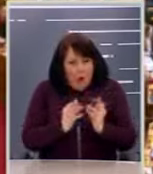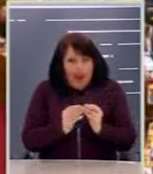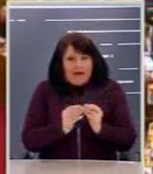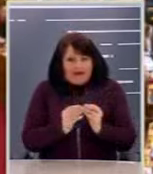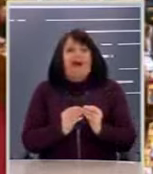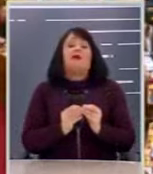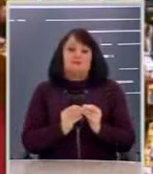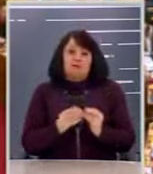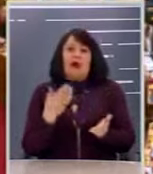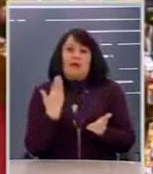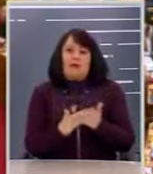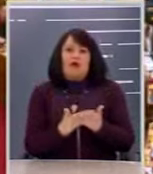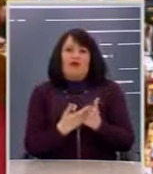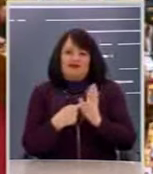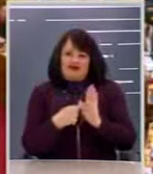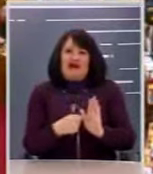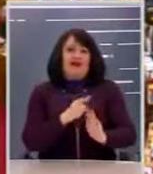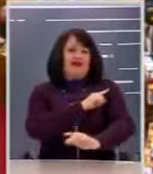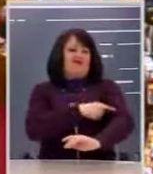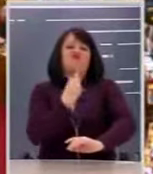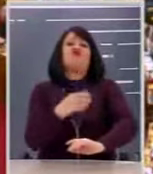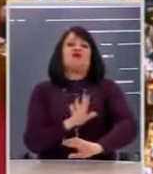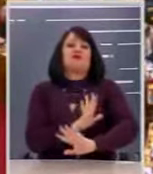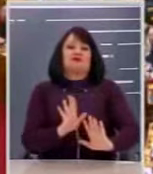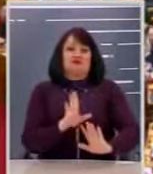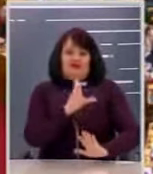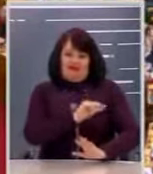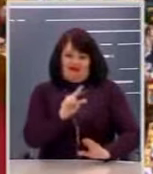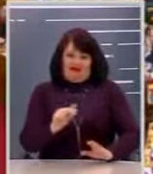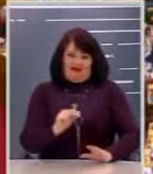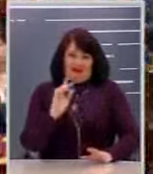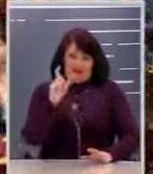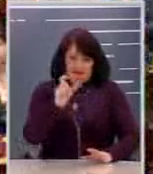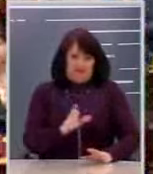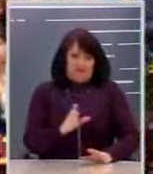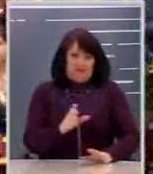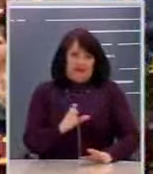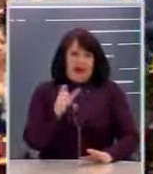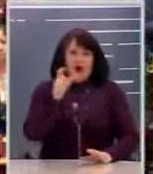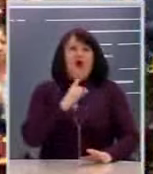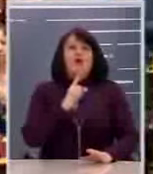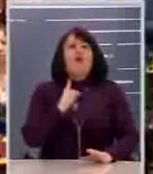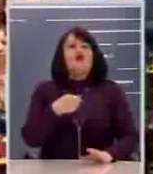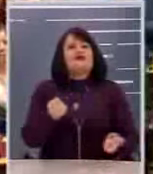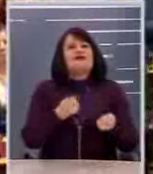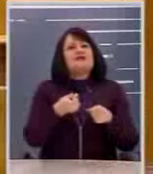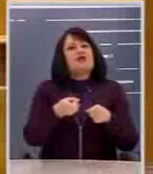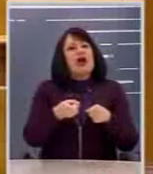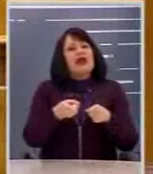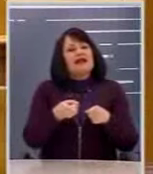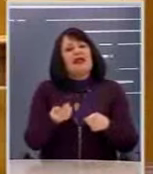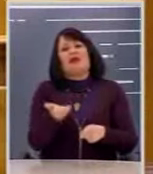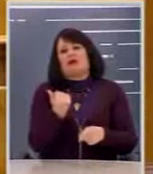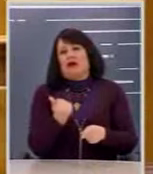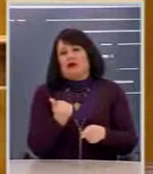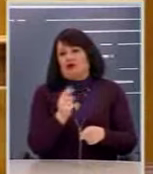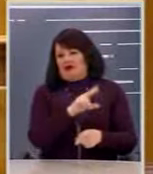Σε αυτά αποδειχτήκαμε ανίκανοι, γιατί οι κανοί σαν και εσάς αυτά δεν θα υπάρξουν ποτέ. Ποτέ σε αυτό το τόπο.